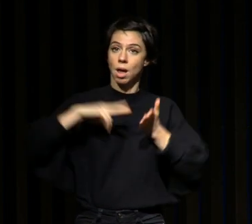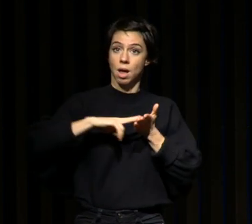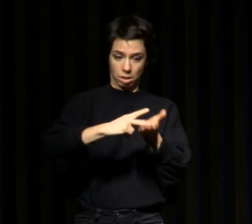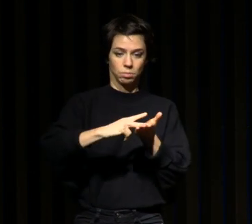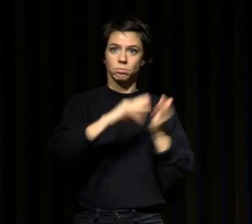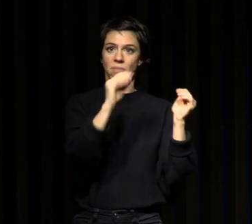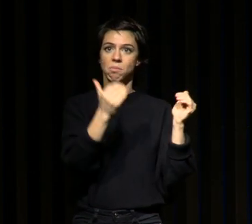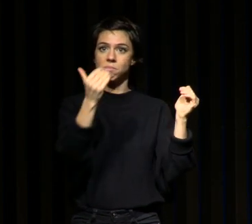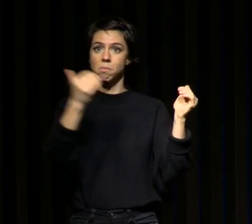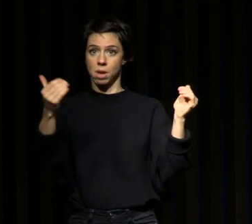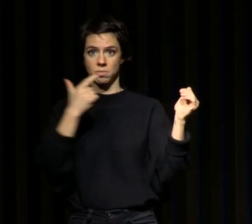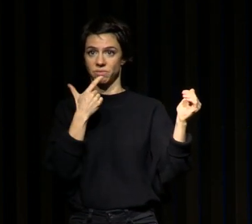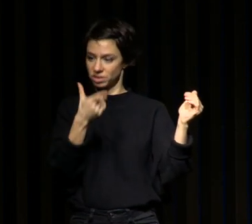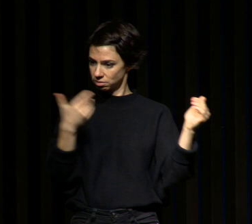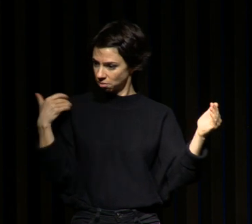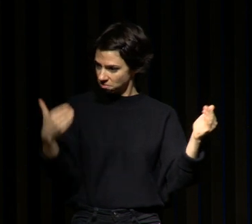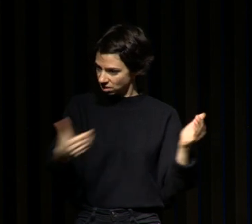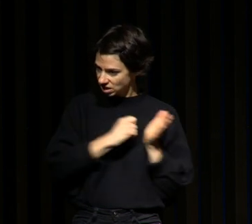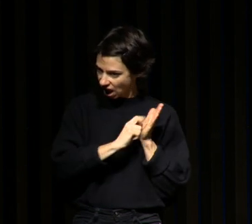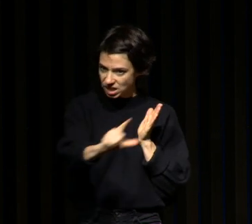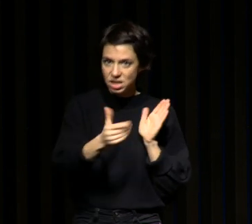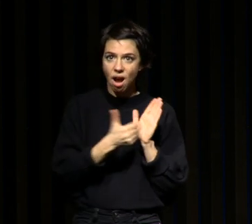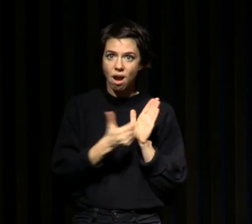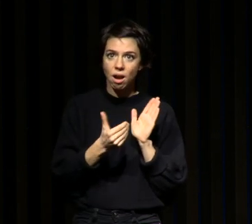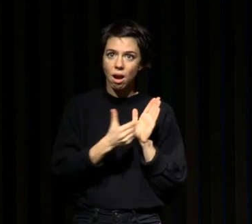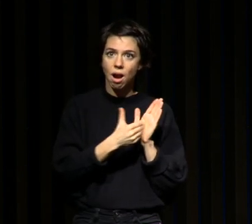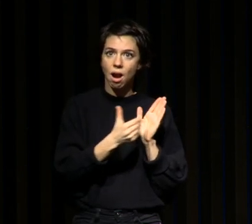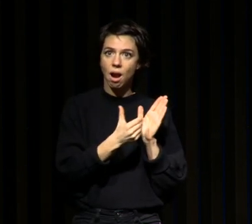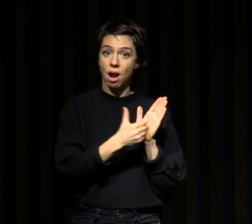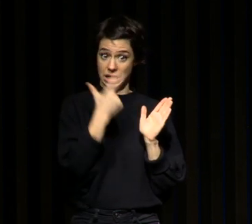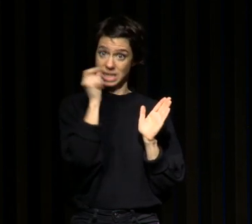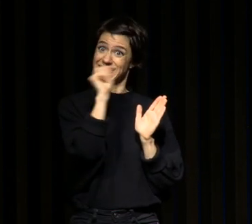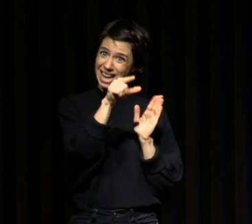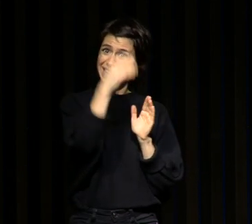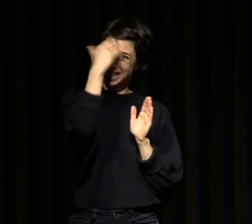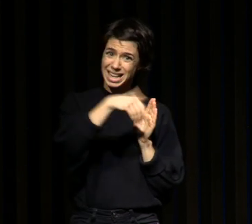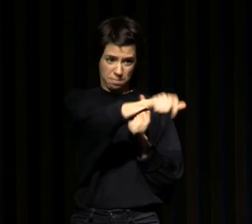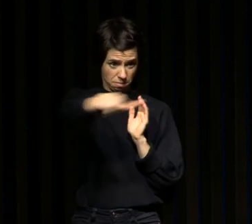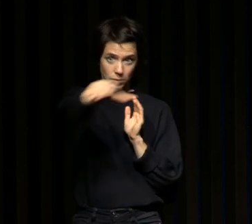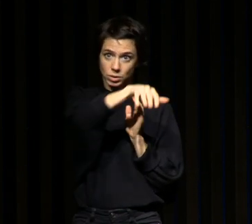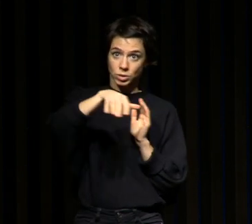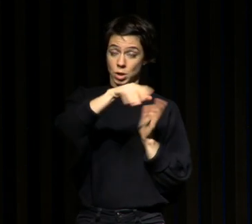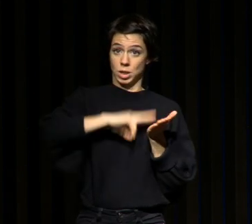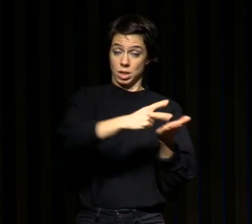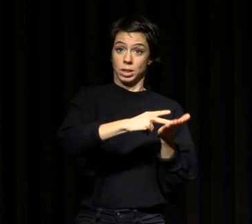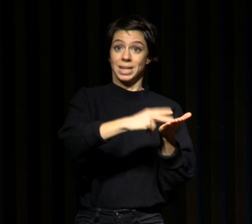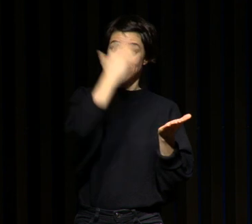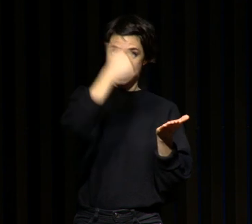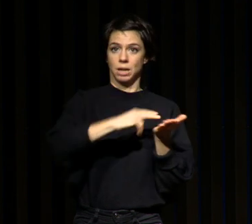endémique de plaintes de sommeil et on sait que ces plaintes de sommeil c'est un sur-risque majeur pour les troubles anxieux et les troubles dépressifs